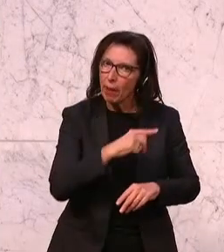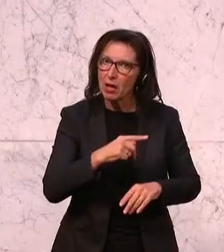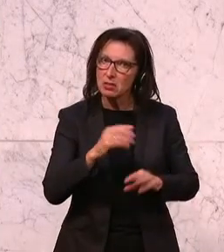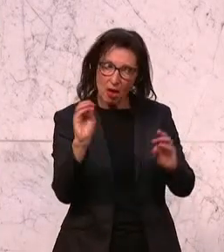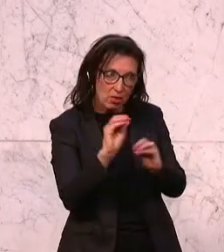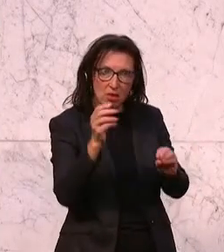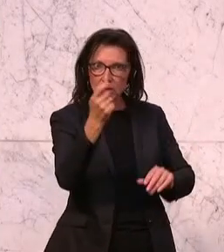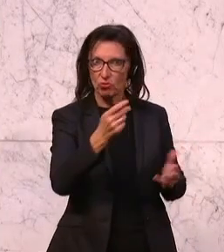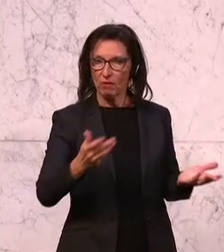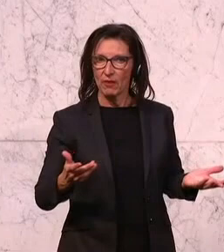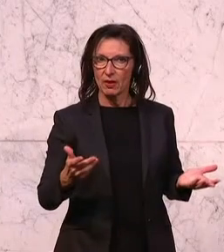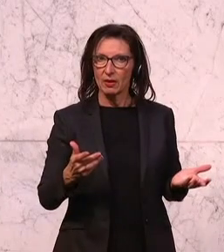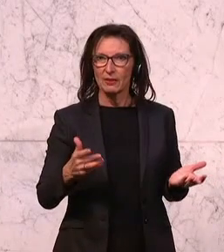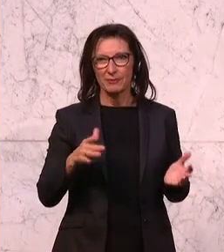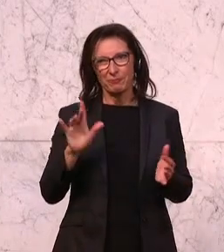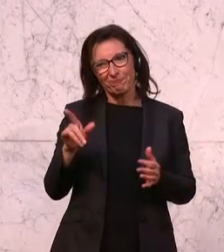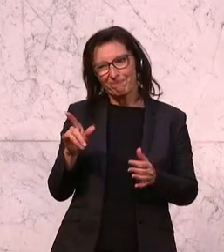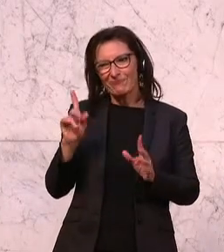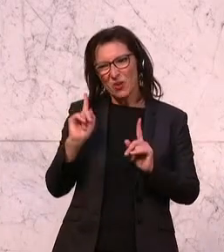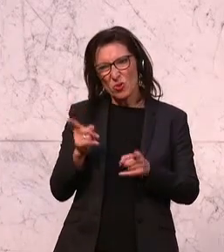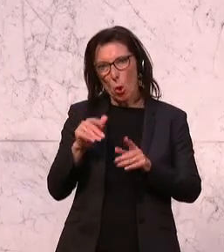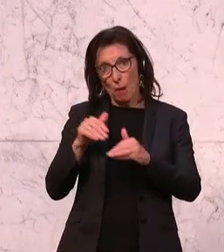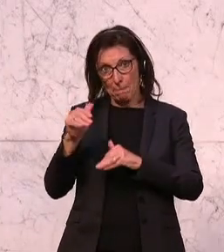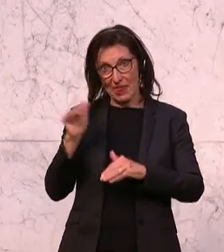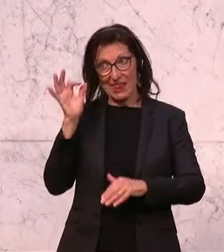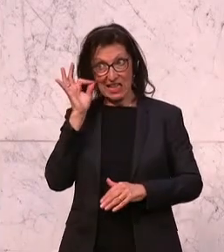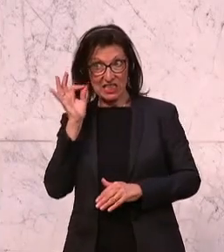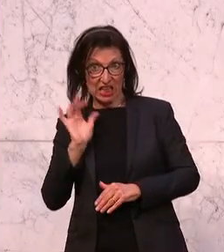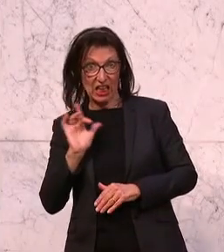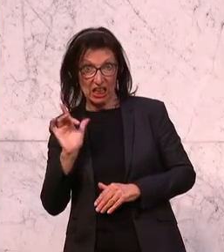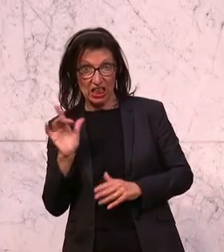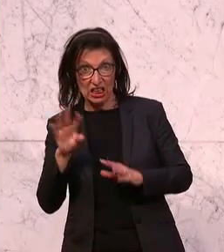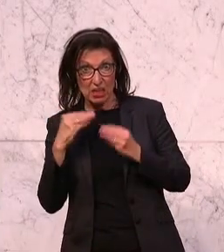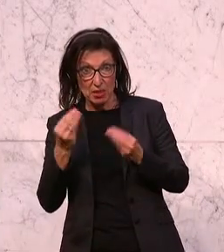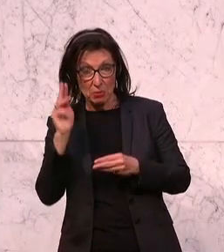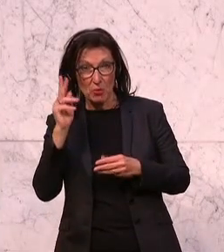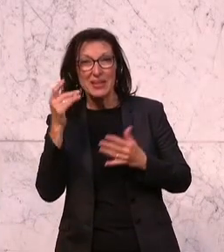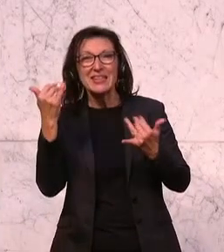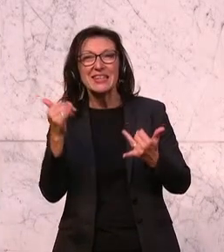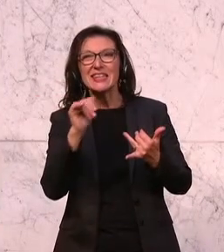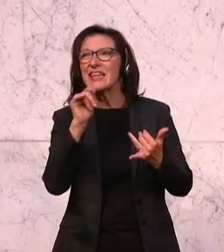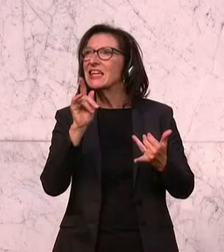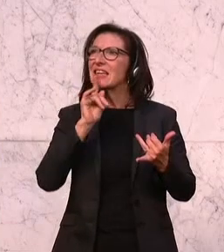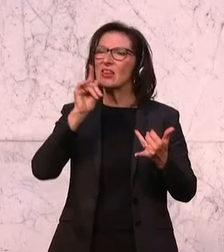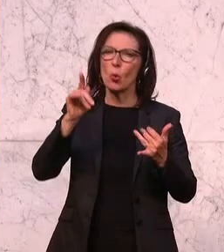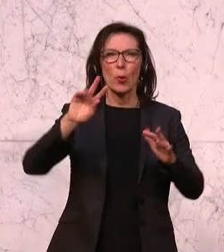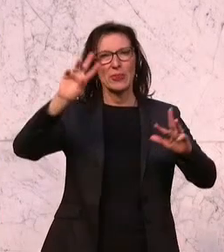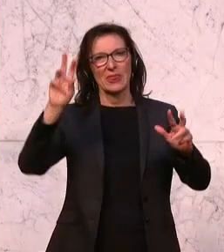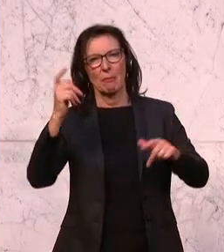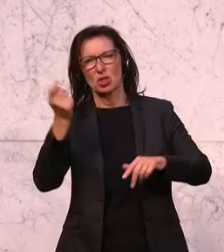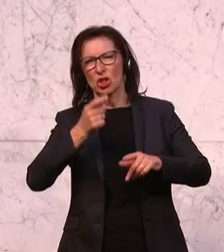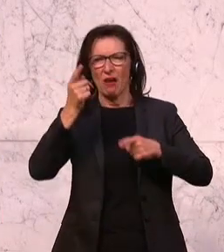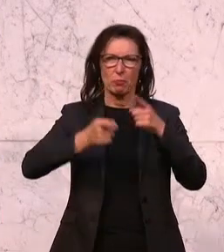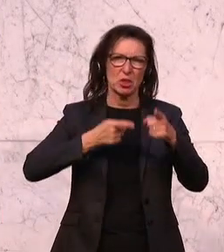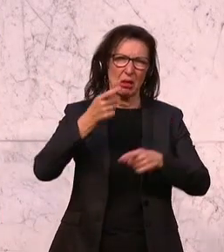Ministerin einmal ventilieren, nämlich, es geht nicht so sehr um die Strafbestimmung per se, ob das jetzt